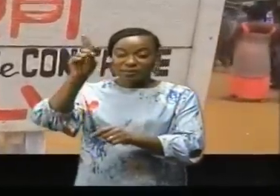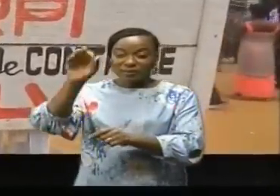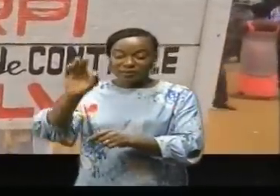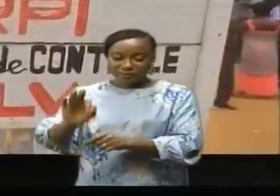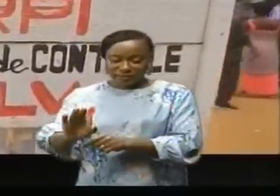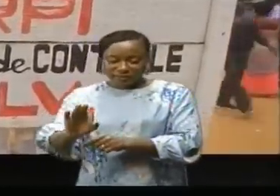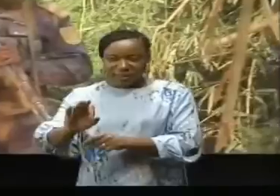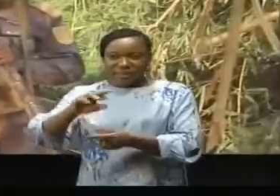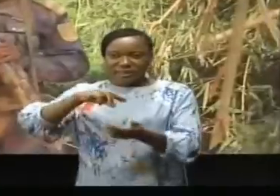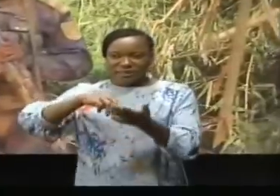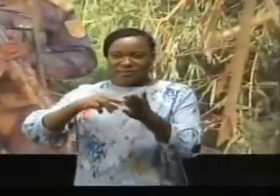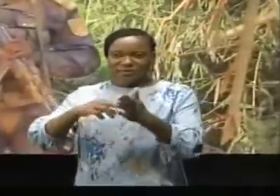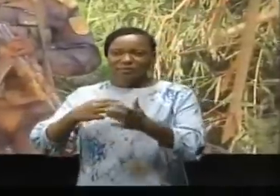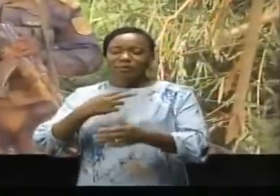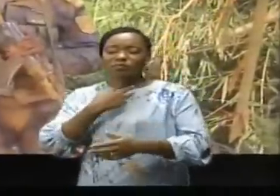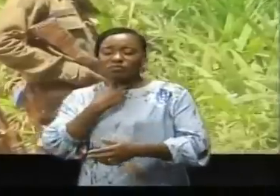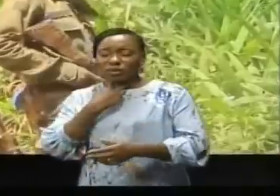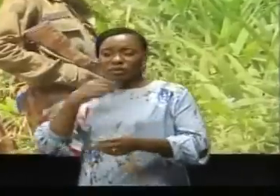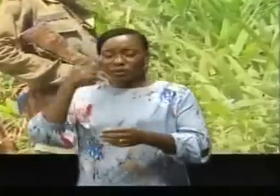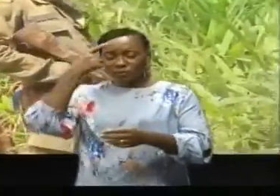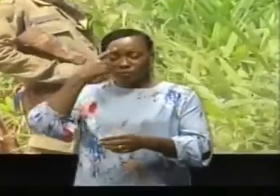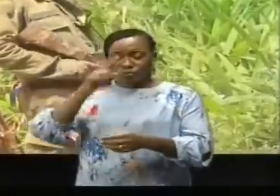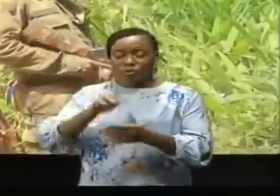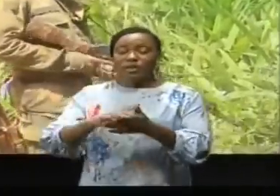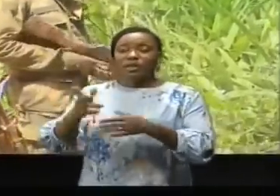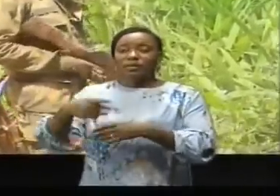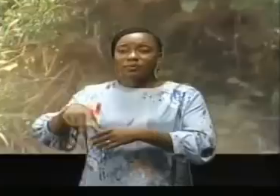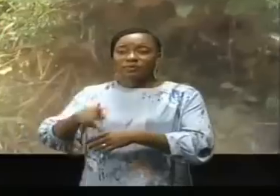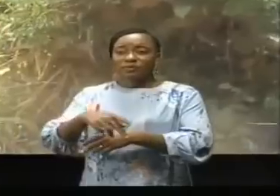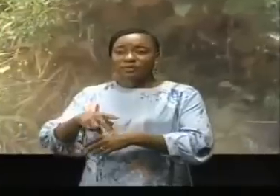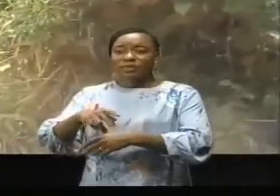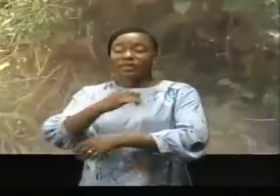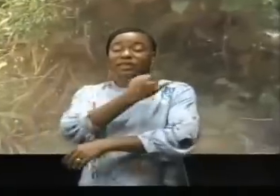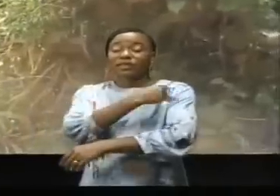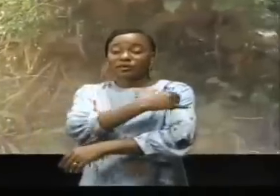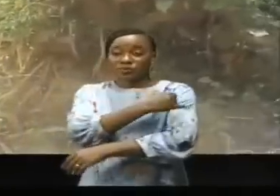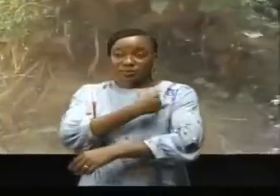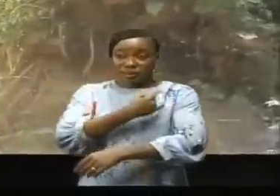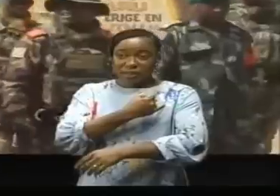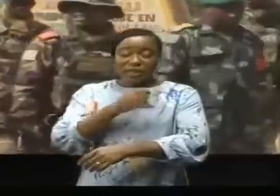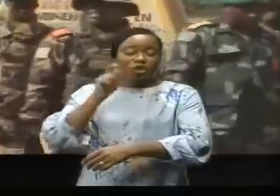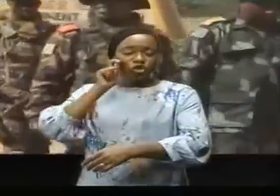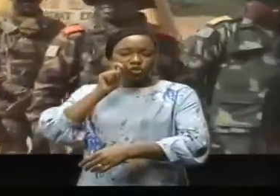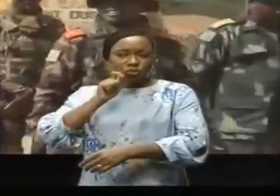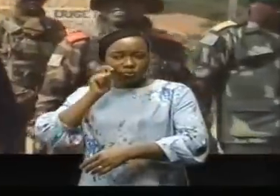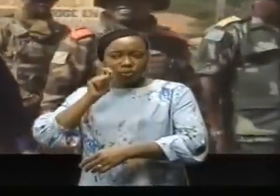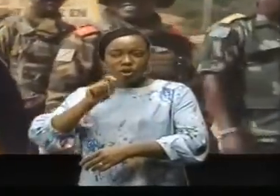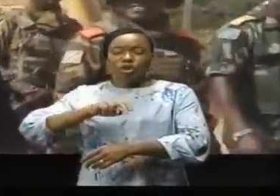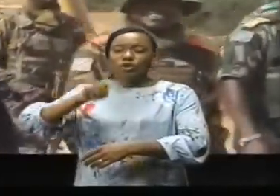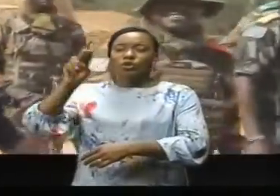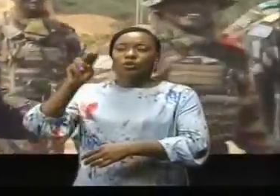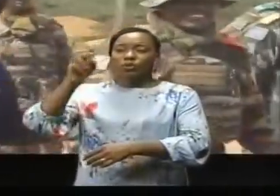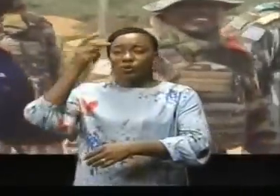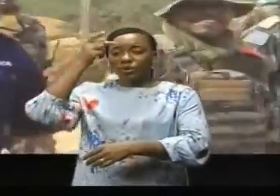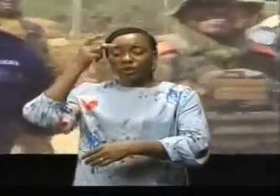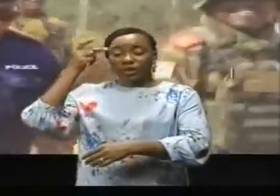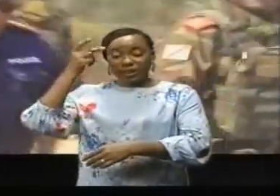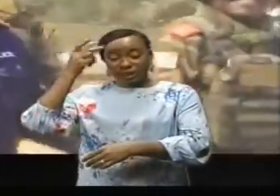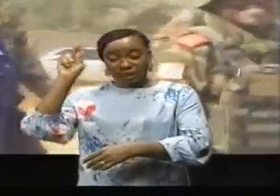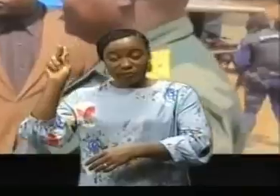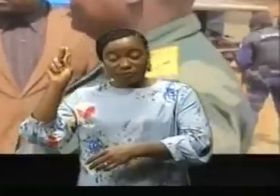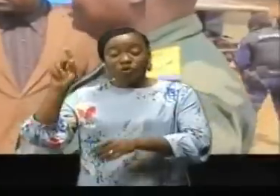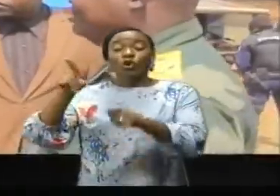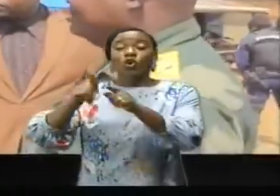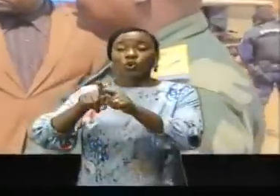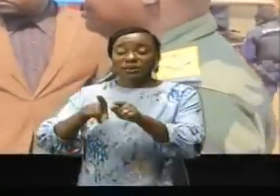économique pour les provinces de l'Itoury, la Tchopou et le Nord-Kivu, témoins de l'événement. vice-gouverneur qui a parcouru cet accès